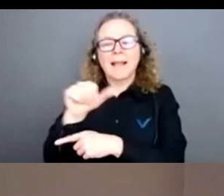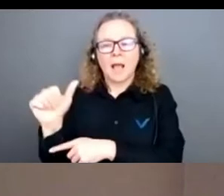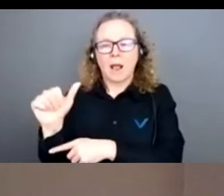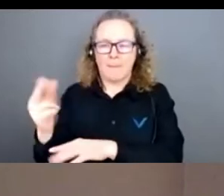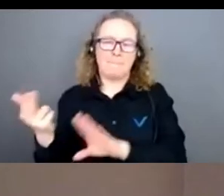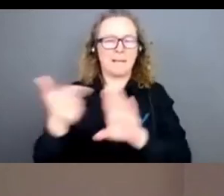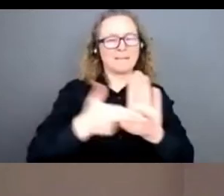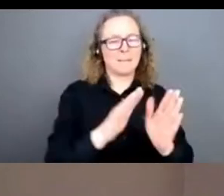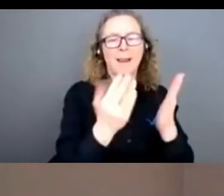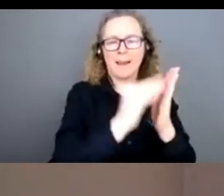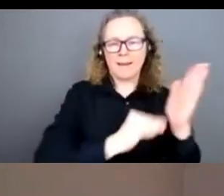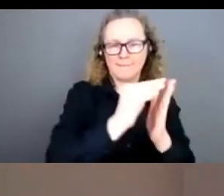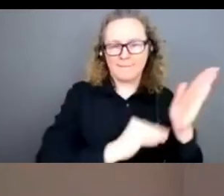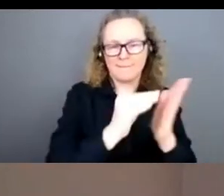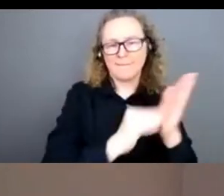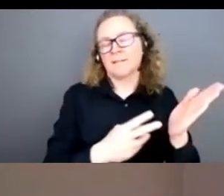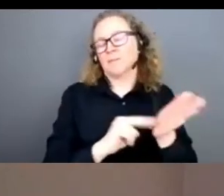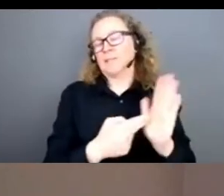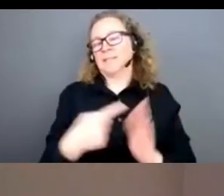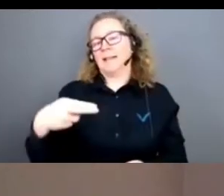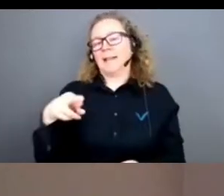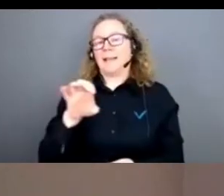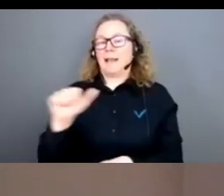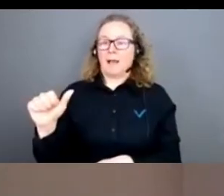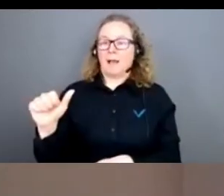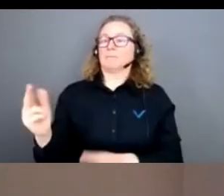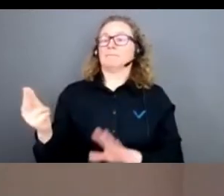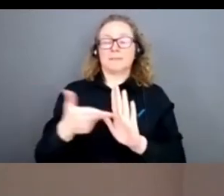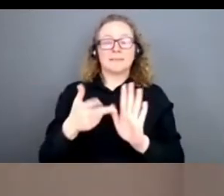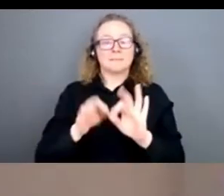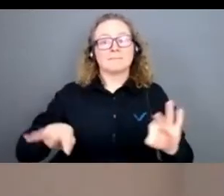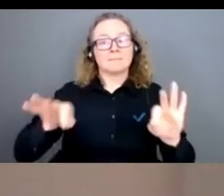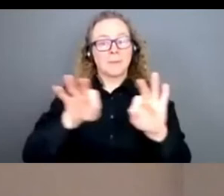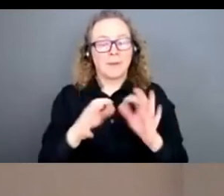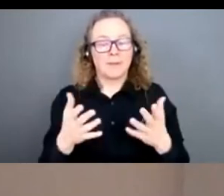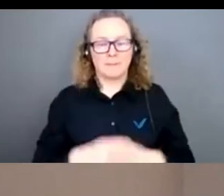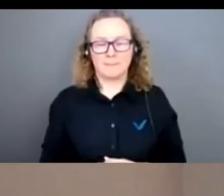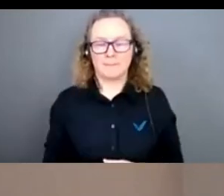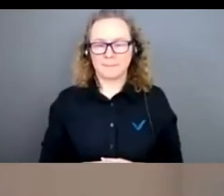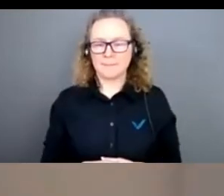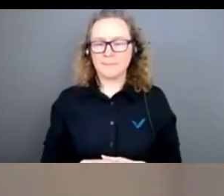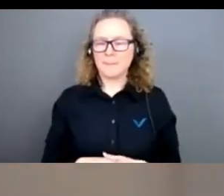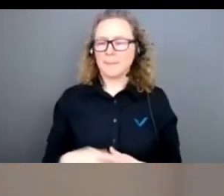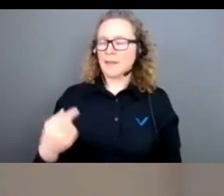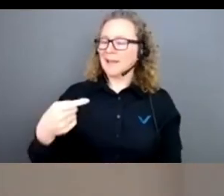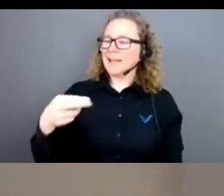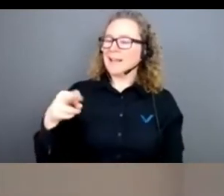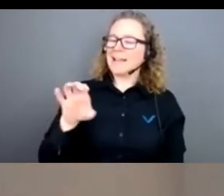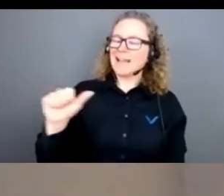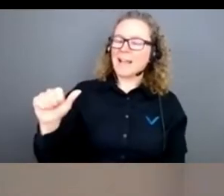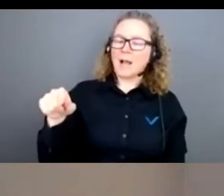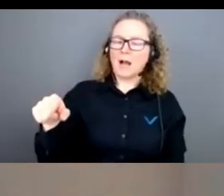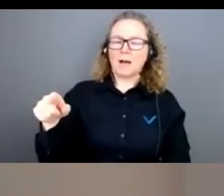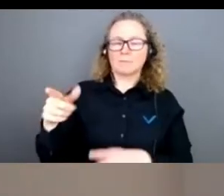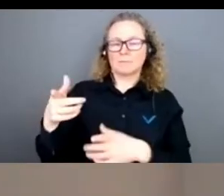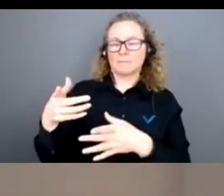CREA en général a vraiment joué un rôle très important. C'est dire aussi, je crois, l'importance du GREA, du CREA dans ce